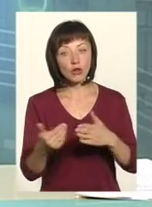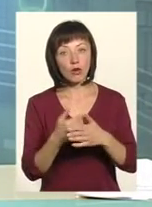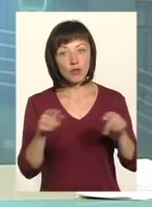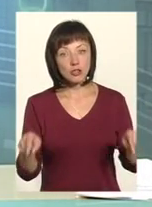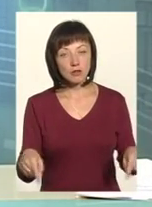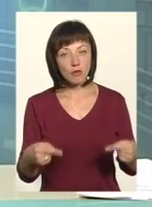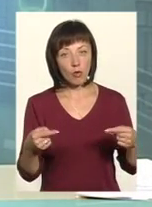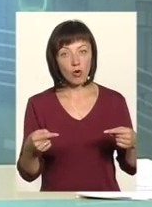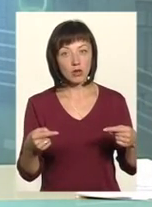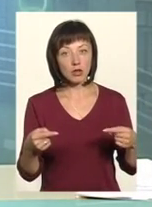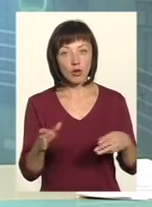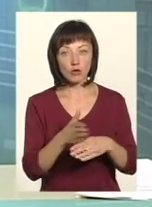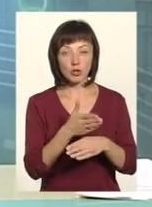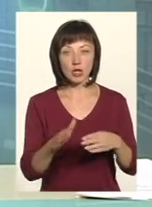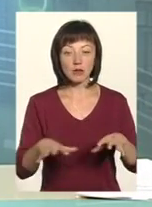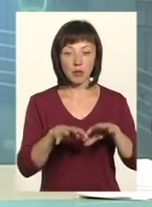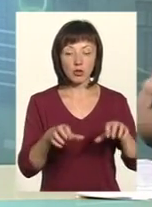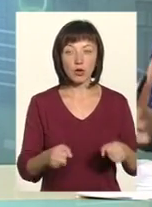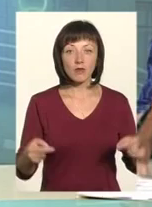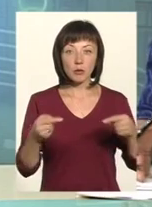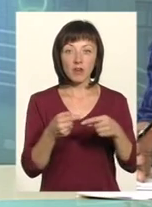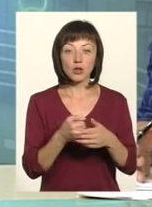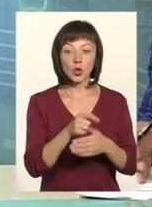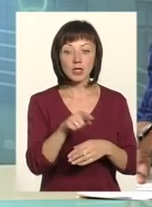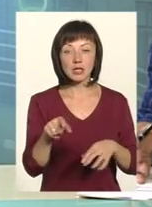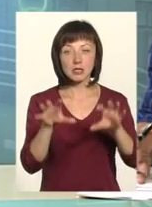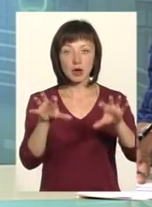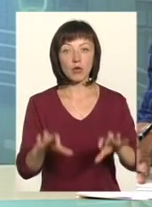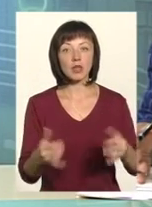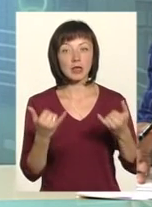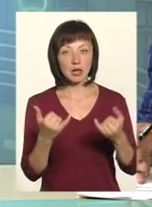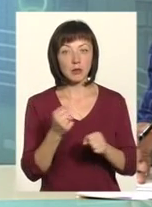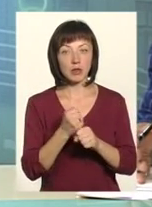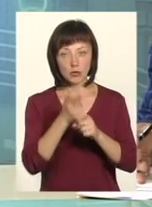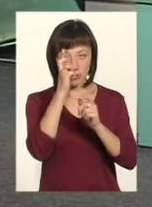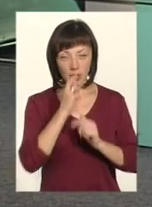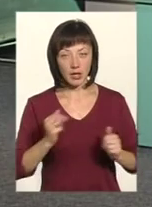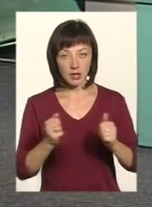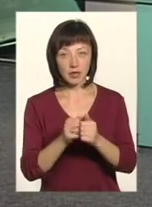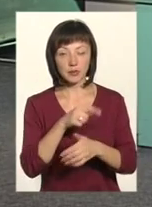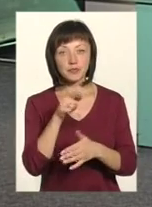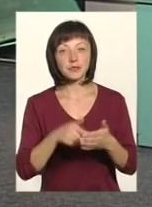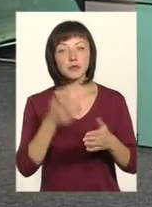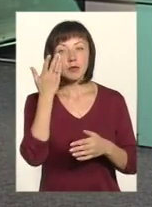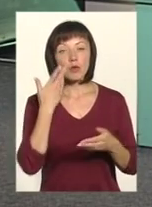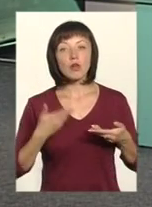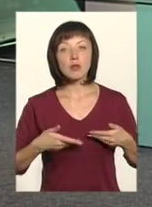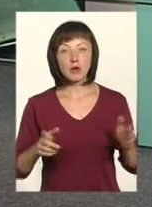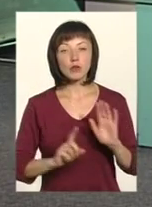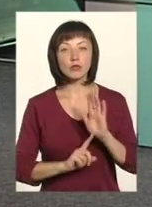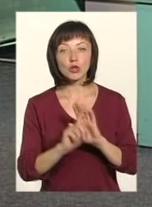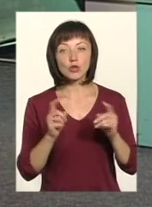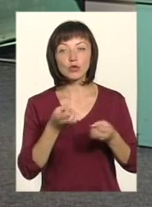розпоряджатися майном відповідно до тих законів, які не її в Україні? Коли ми розпочинали, ми дуже